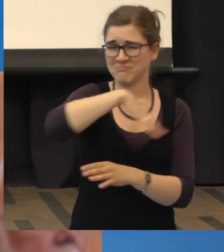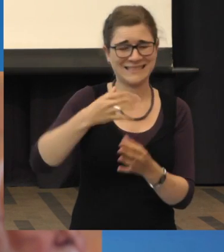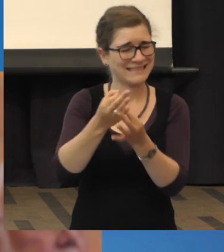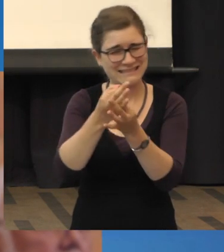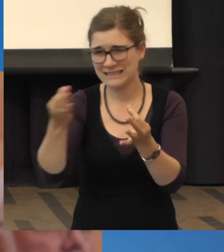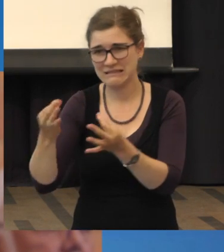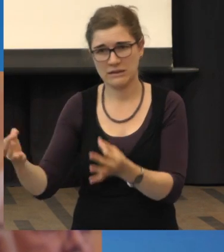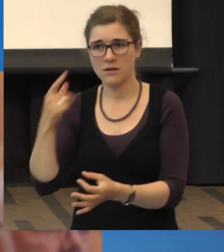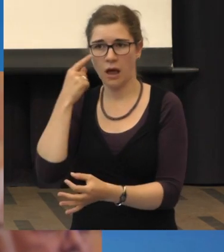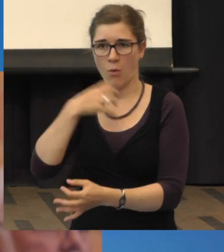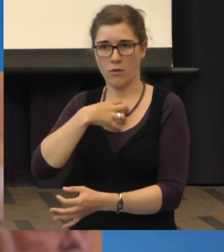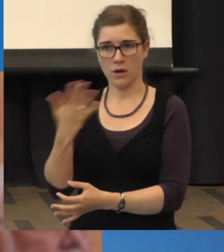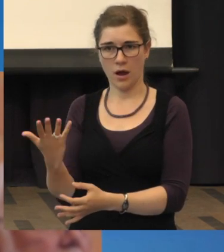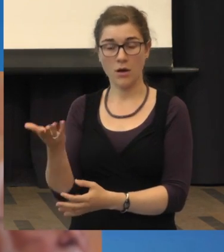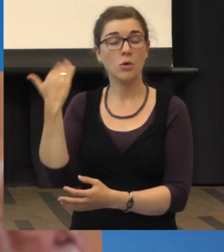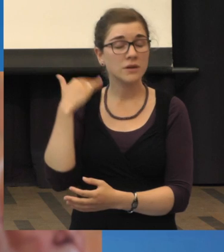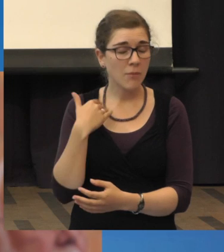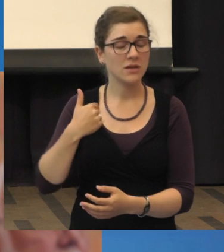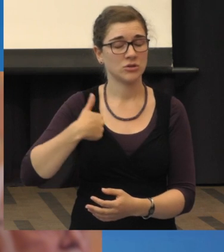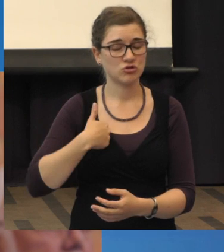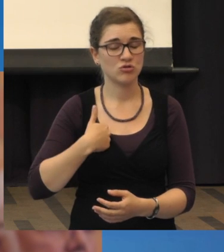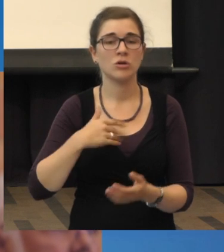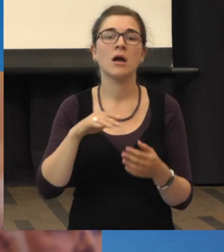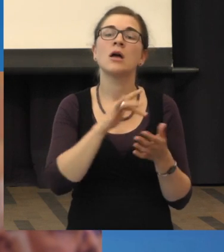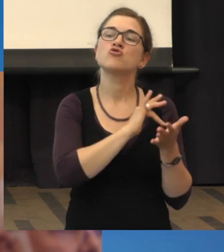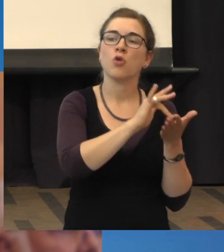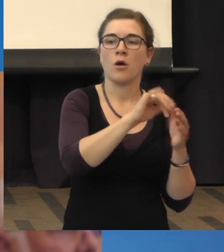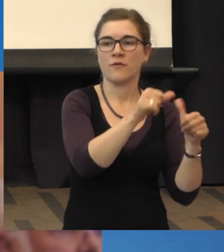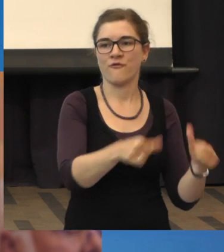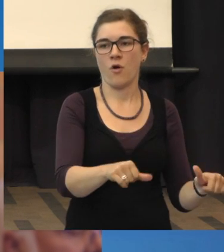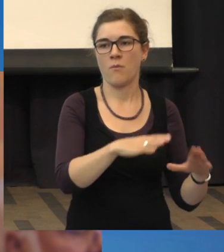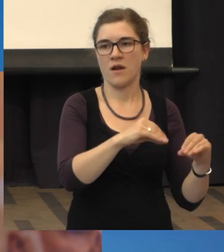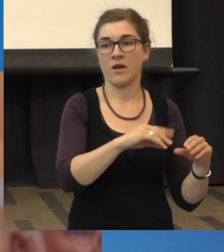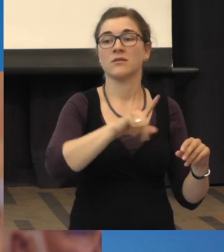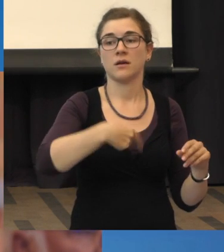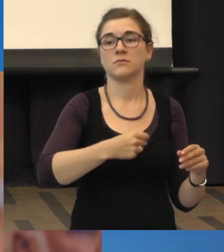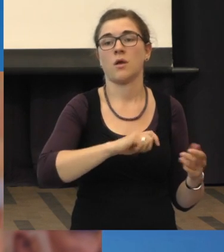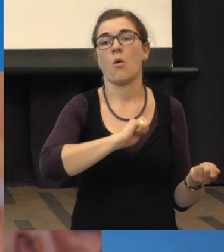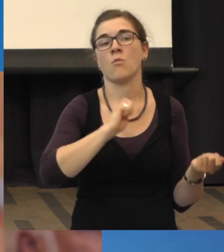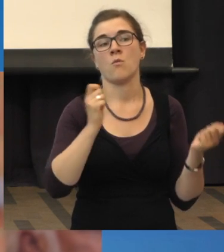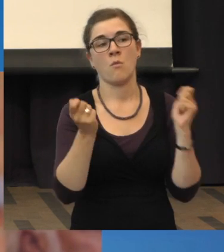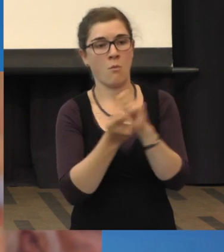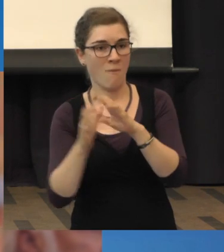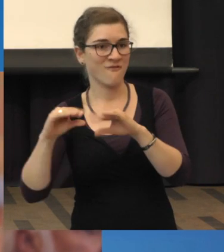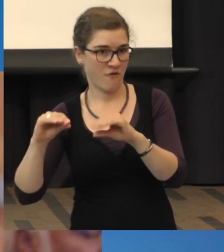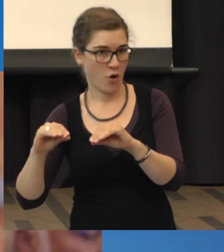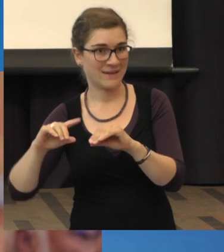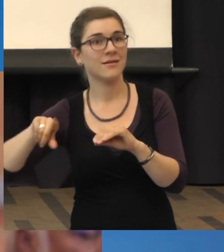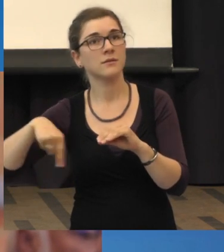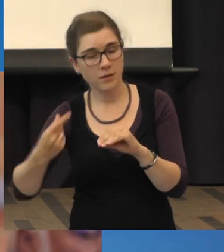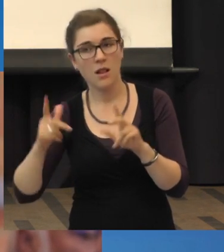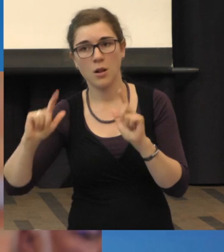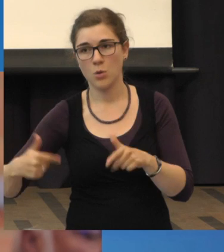Und sie fing an mit einer trockenen Makulat-Degeneration, die zu einer feuchten gekommen ist. Dann fing die